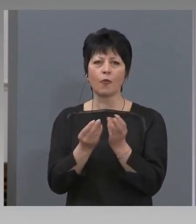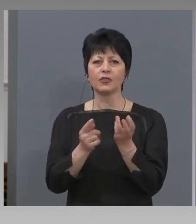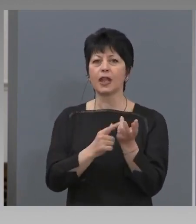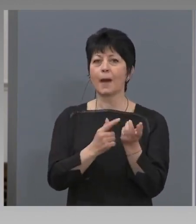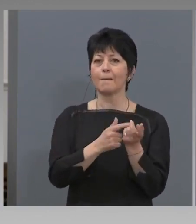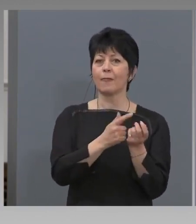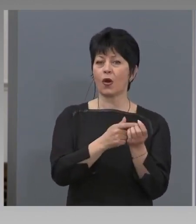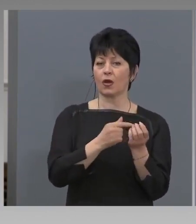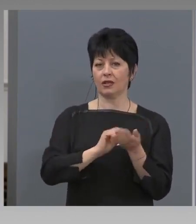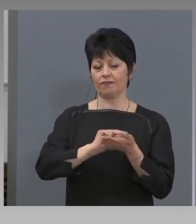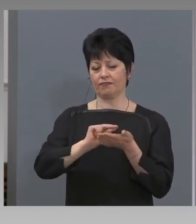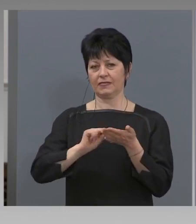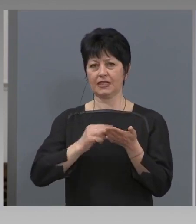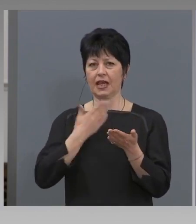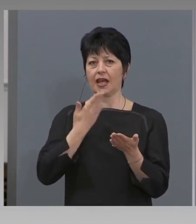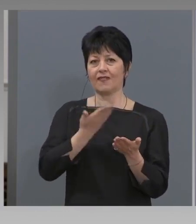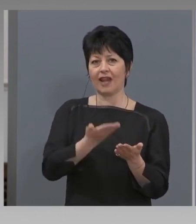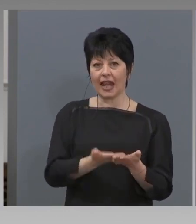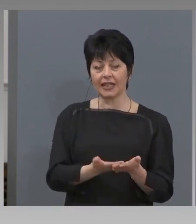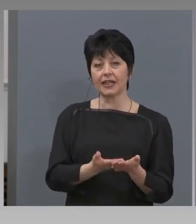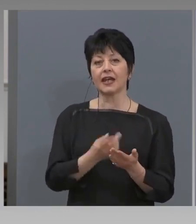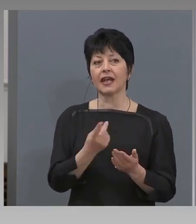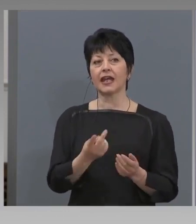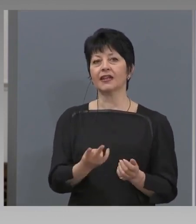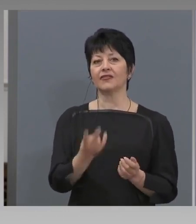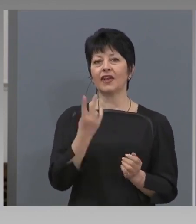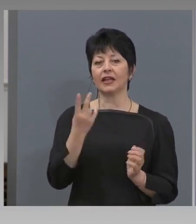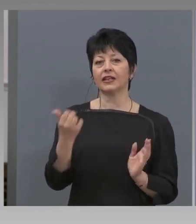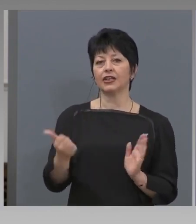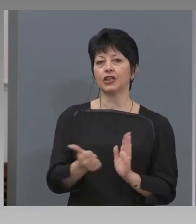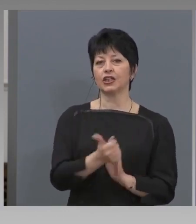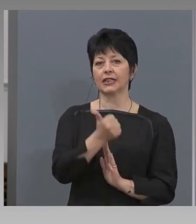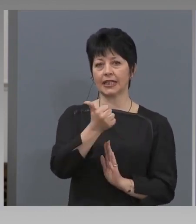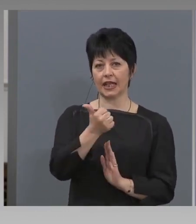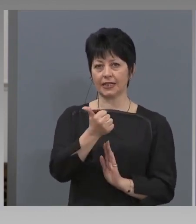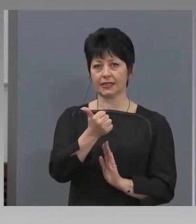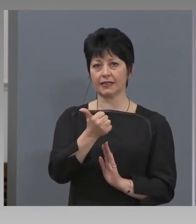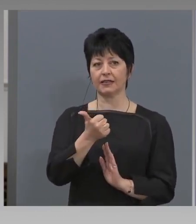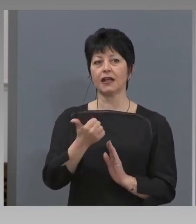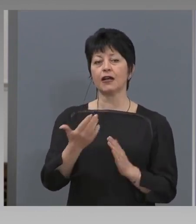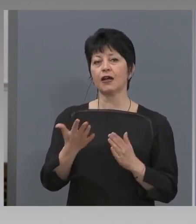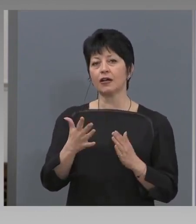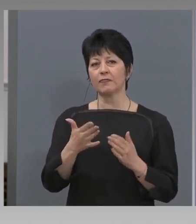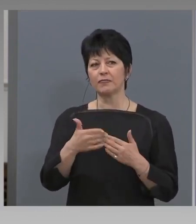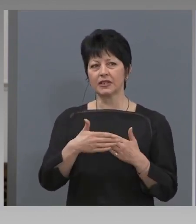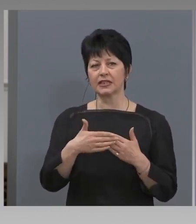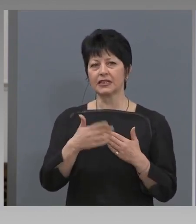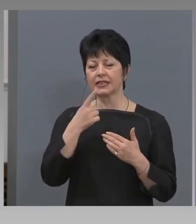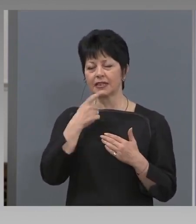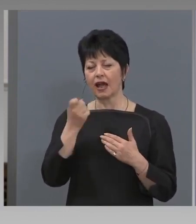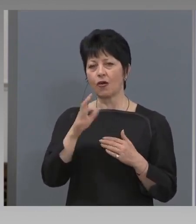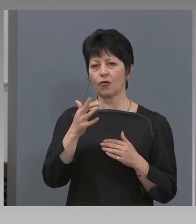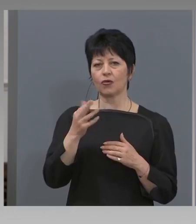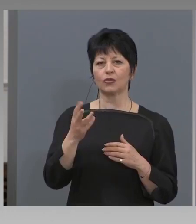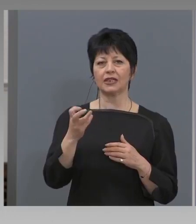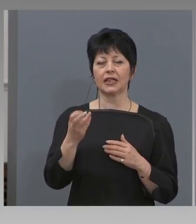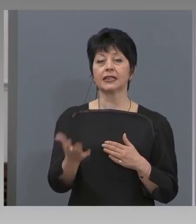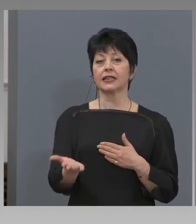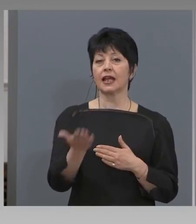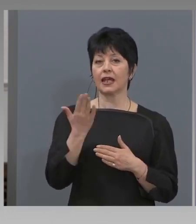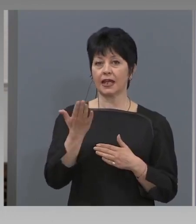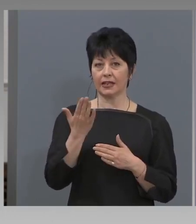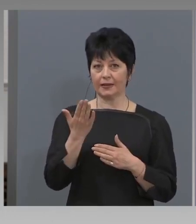на подадени заявления е 2016 за почти 30 хиляди работници и служители. Това е само за 9 дни.